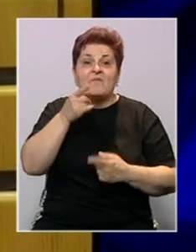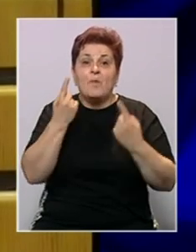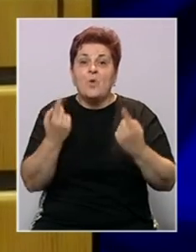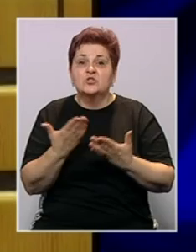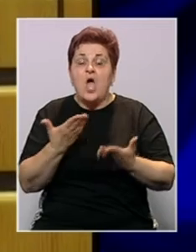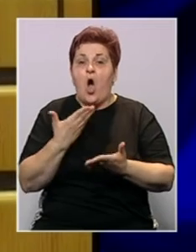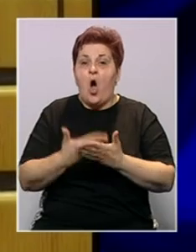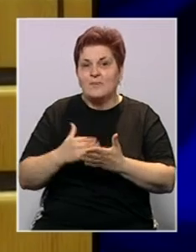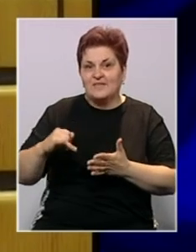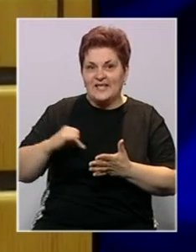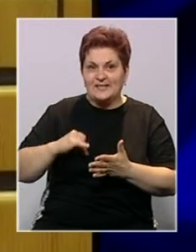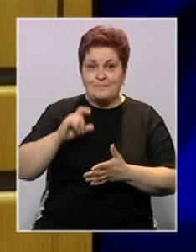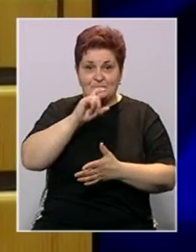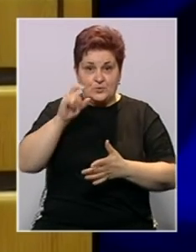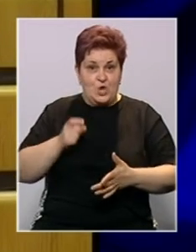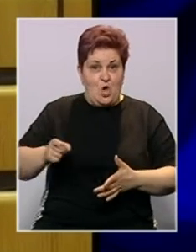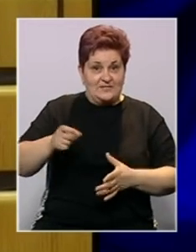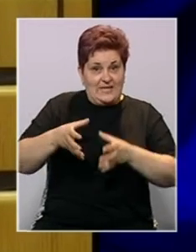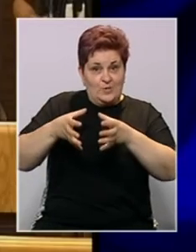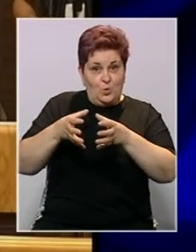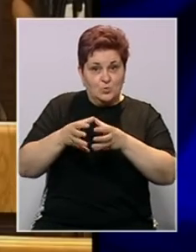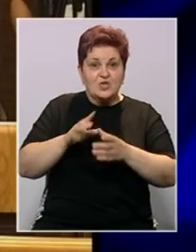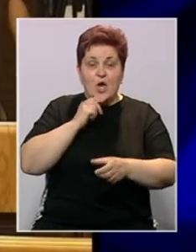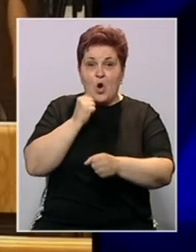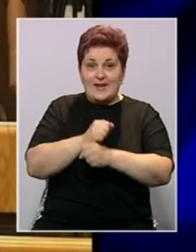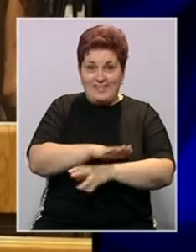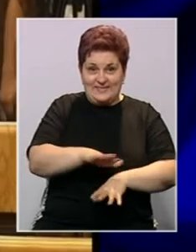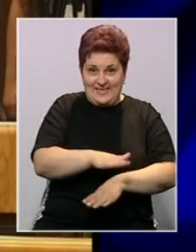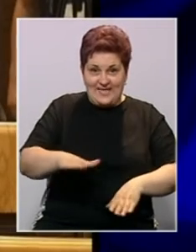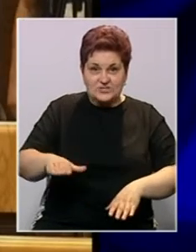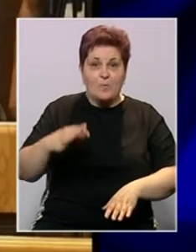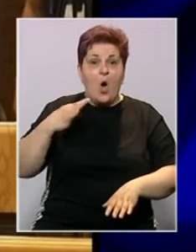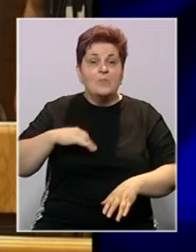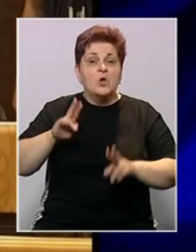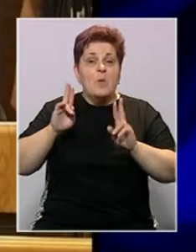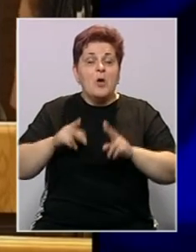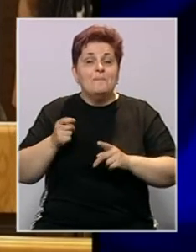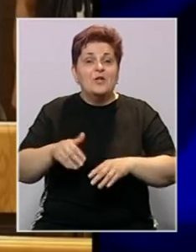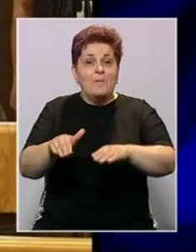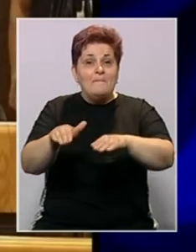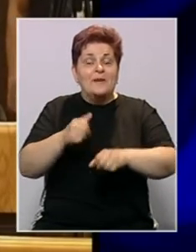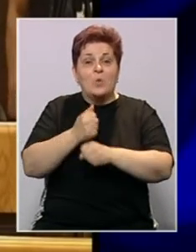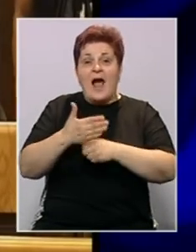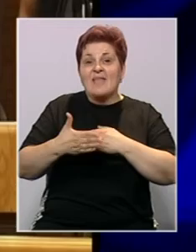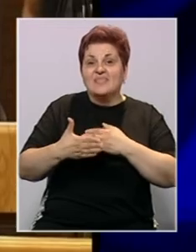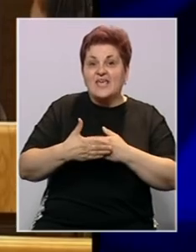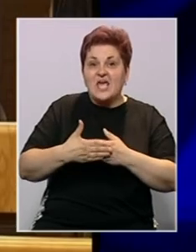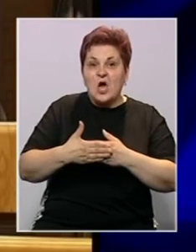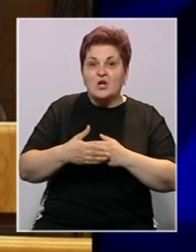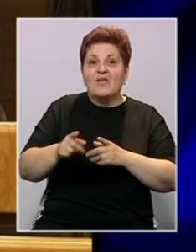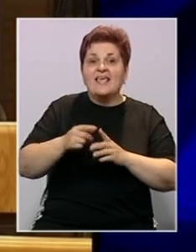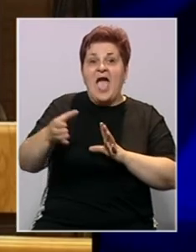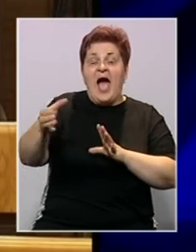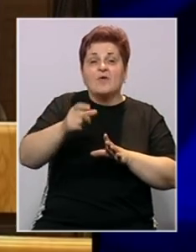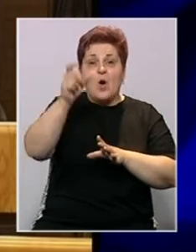nešto postoji opravdan interes. Institucije, organizacije i udruženja koje rade sa djecom obavezno će morati prilikom prijema u radni odnos ili